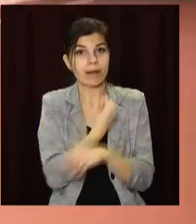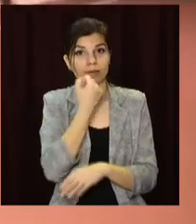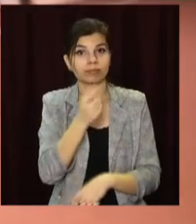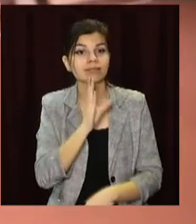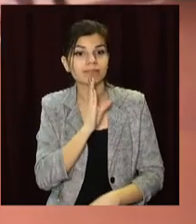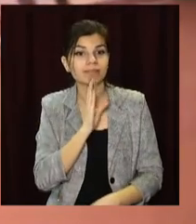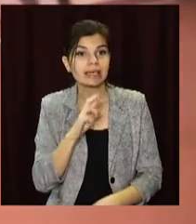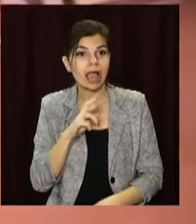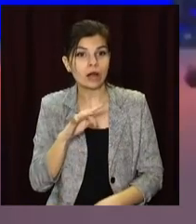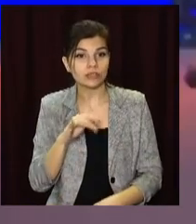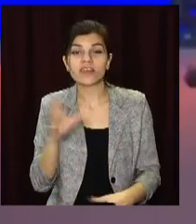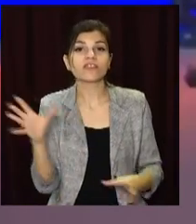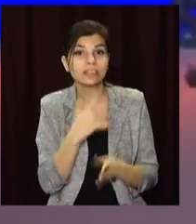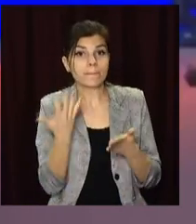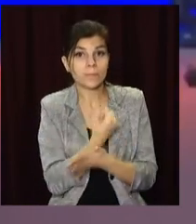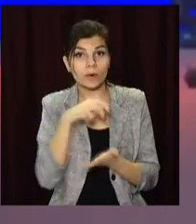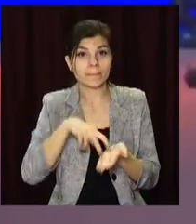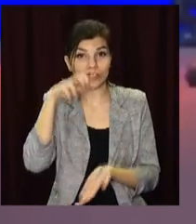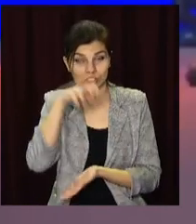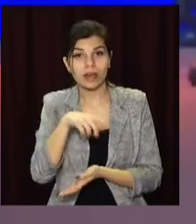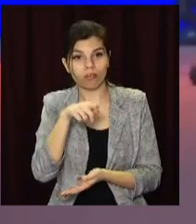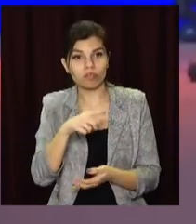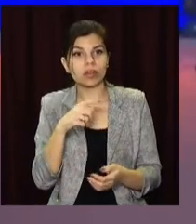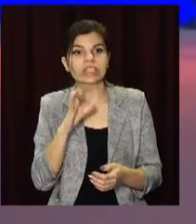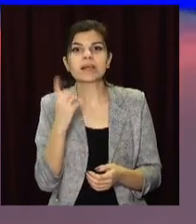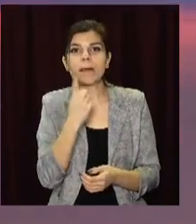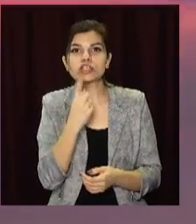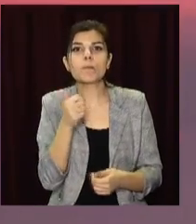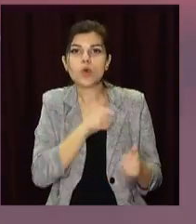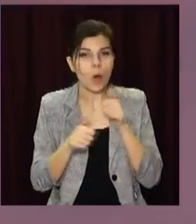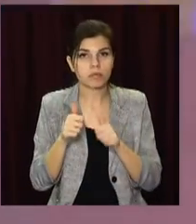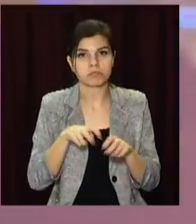Магучих. Усі свої переможні стрибки Дніпрянка виконала з першої спроби.